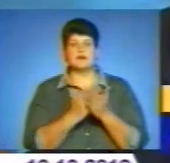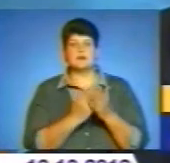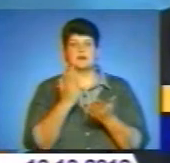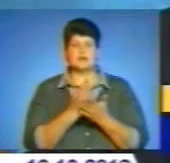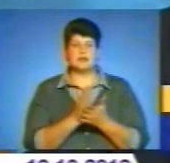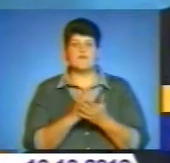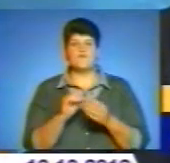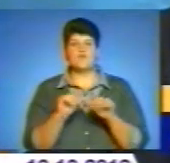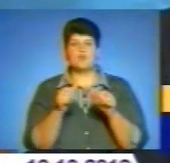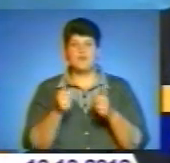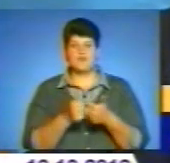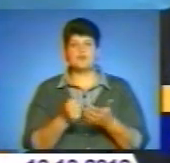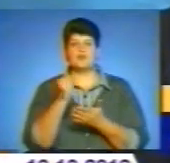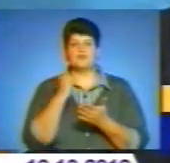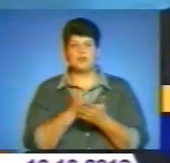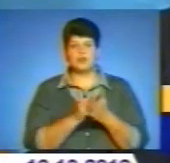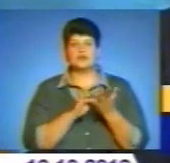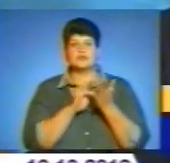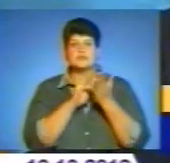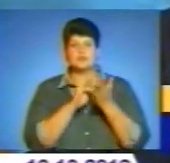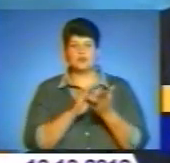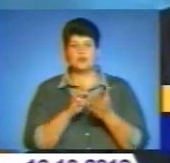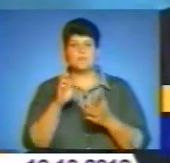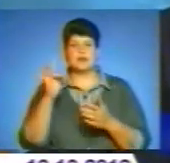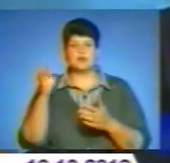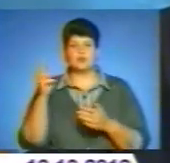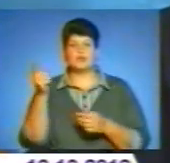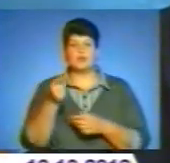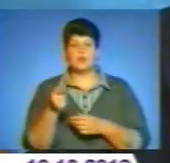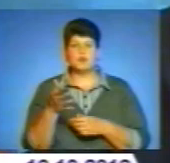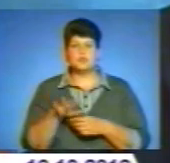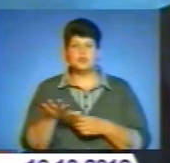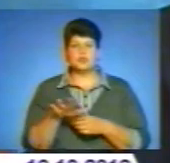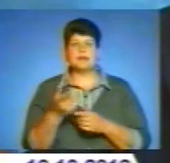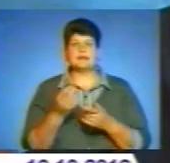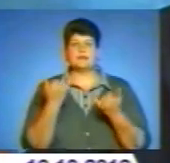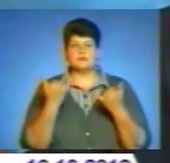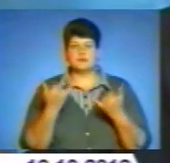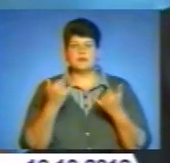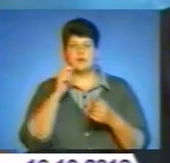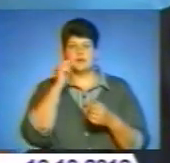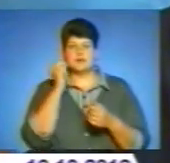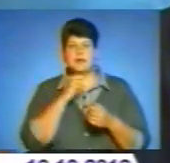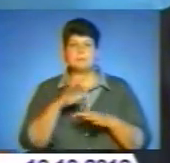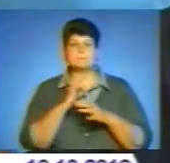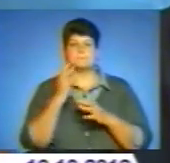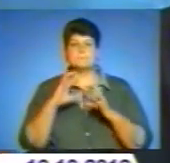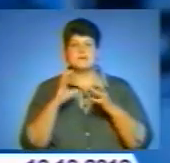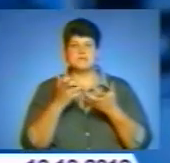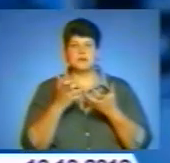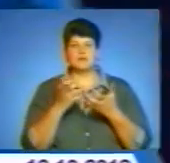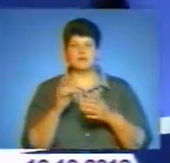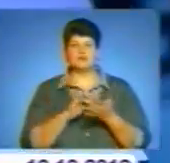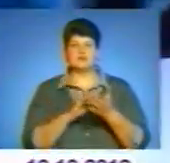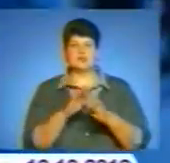реалізації інвестиційних проєктів. Стратегічним завданням даної програми є формування та